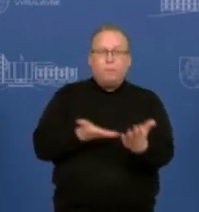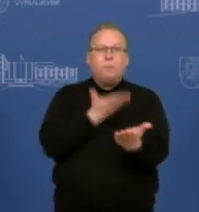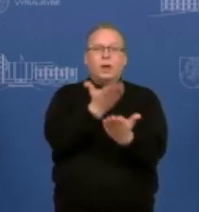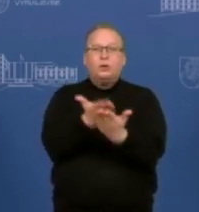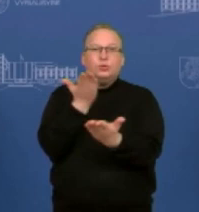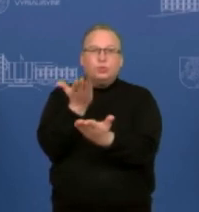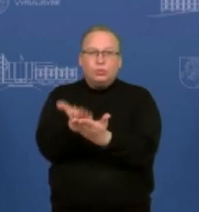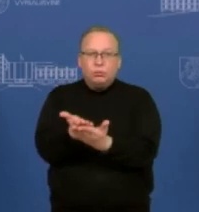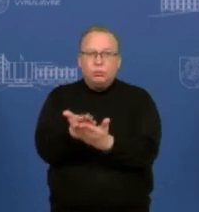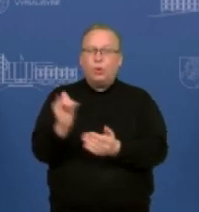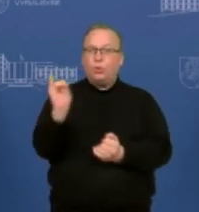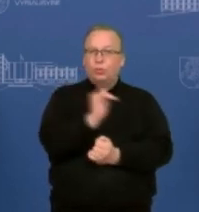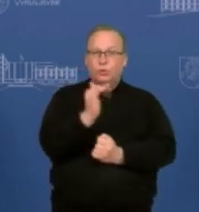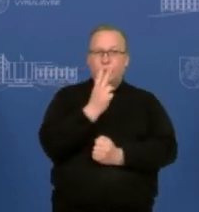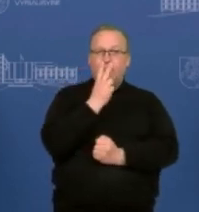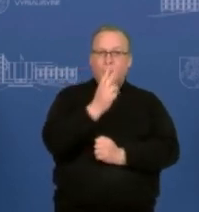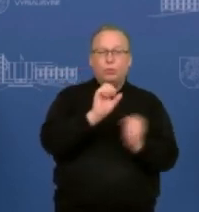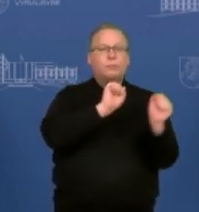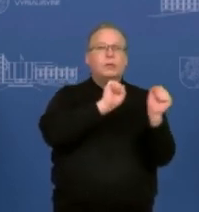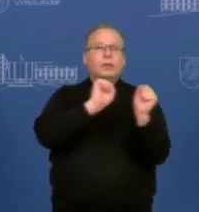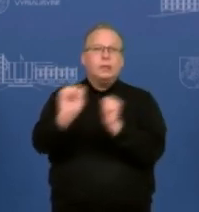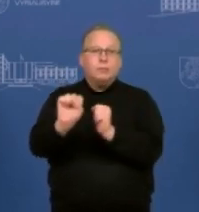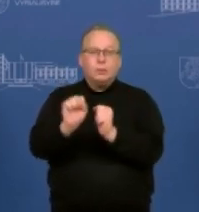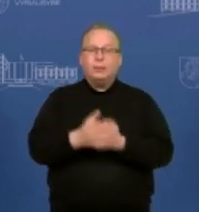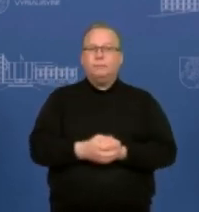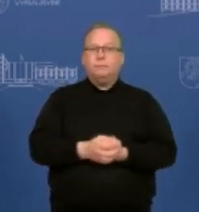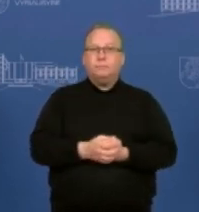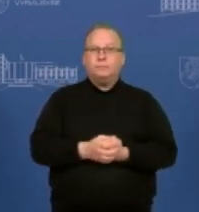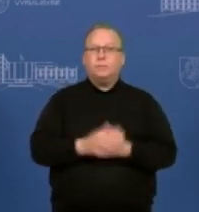kur mes matome, koks mūsų yra gynybos poreikis pas didžiausias.